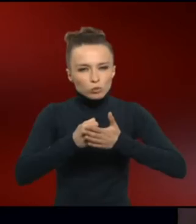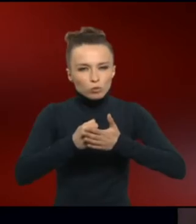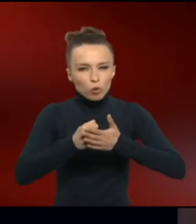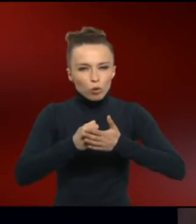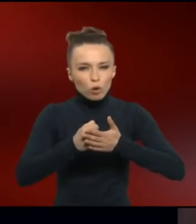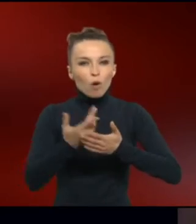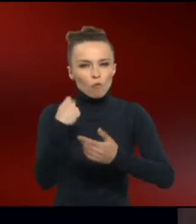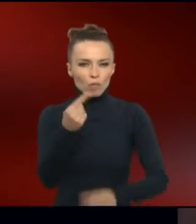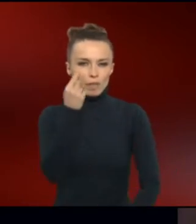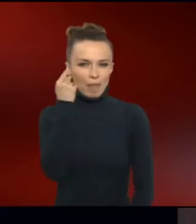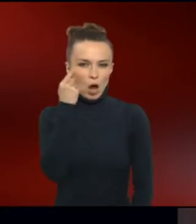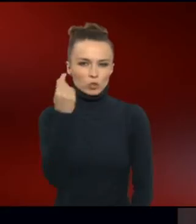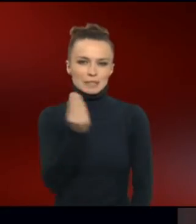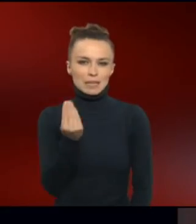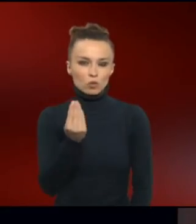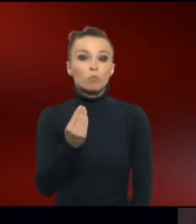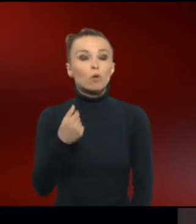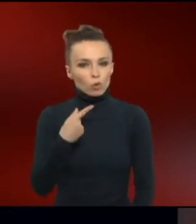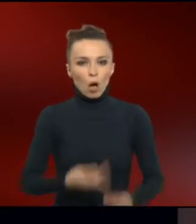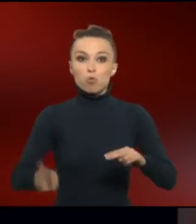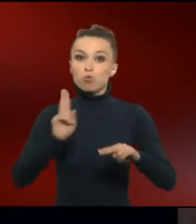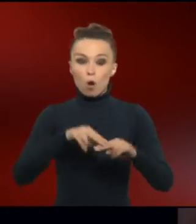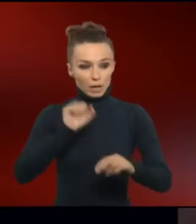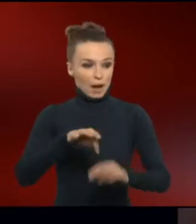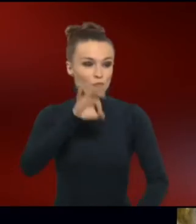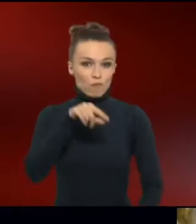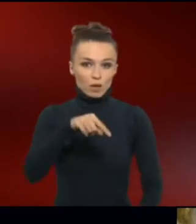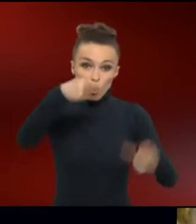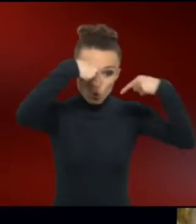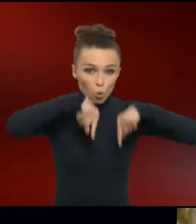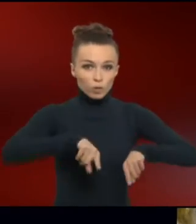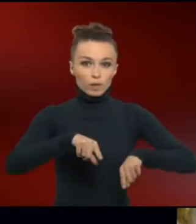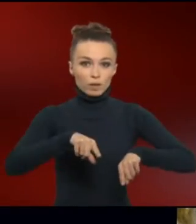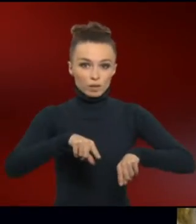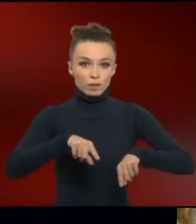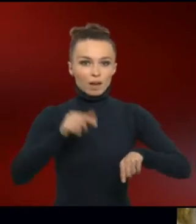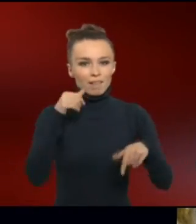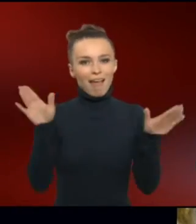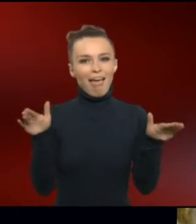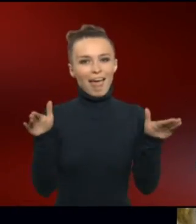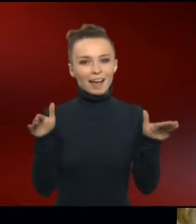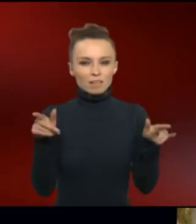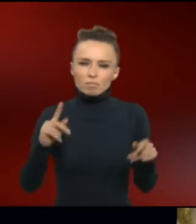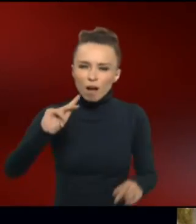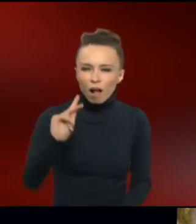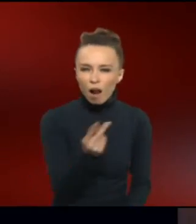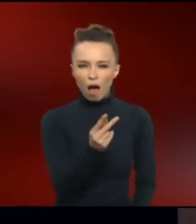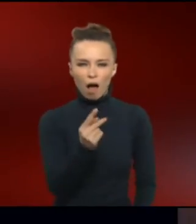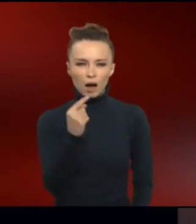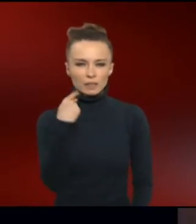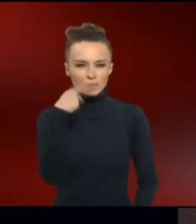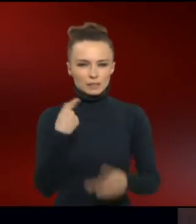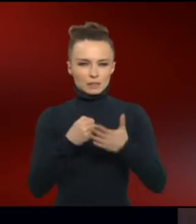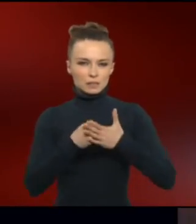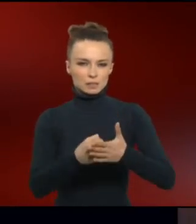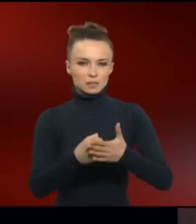des Down-Syndroms. Und wir werden sogar doppeltfündig, denn hier unten gibt es auch einen Engel mit den ähnlichen Gesichtszügen.